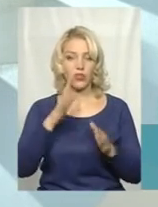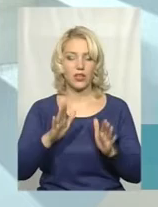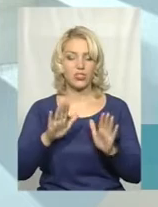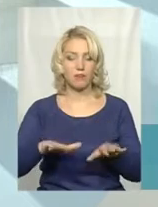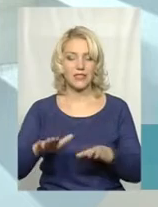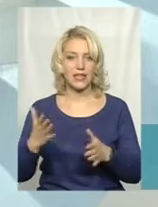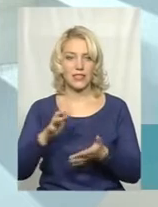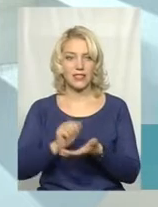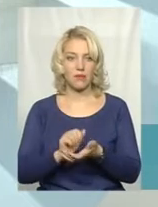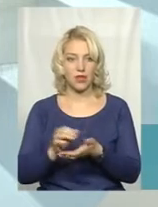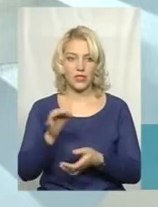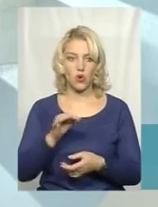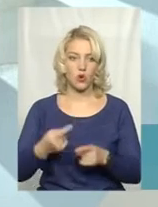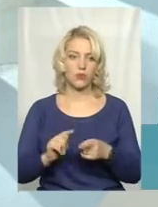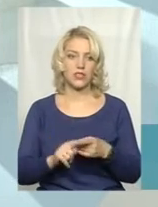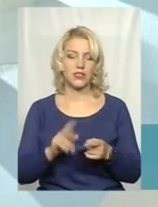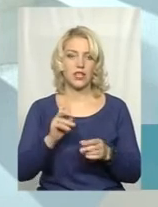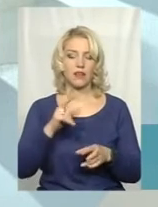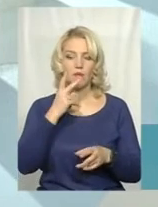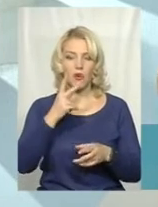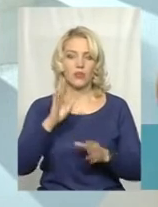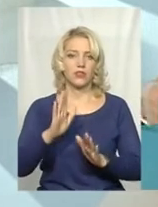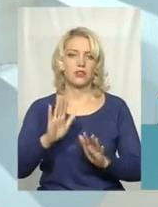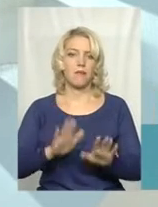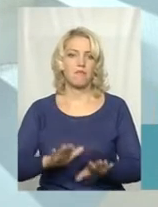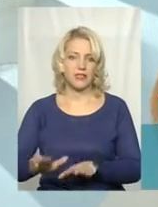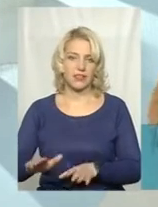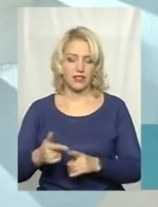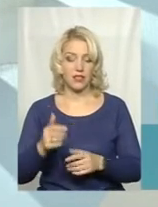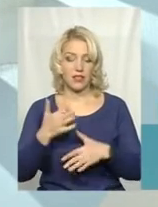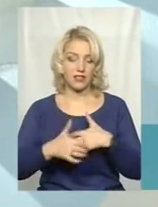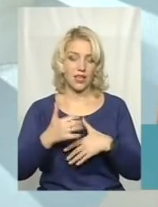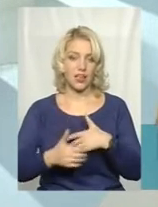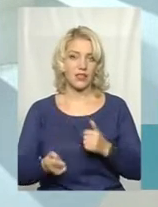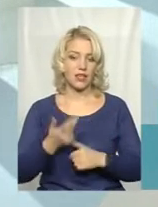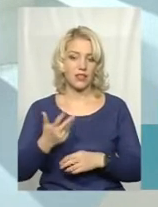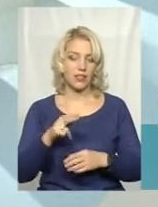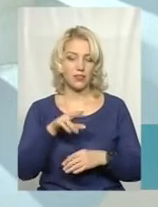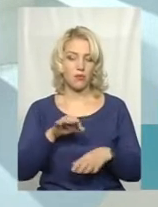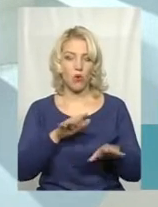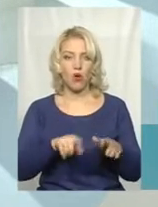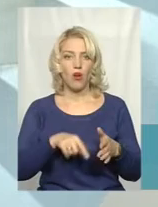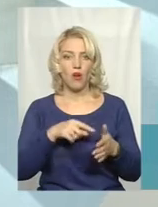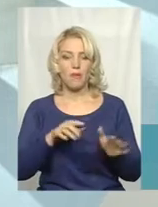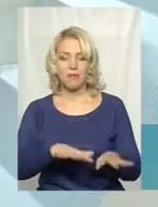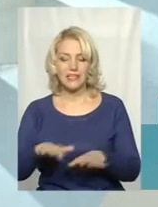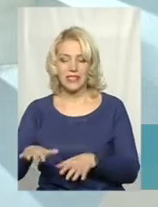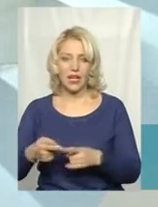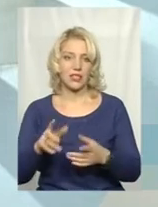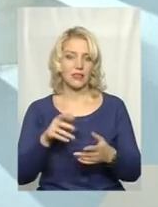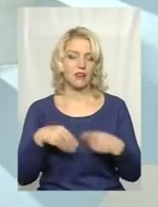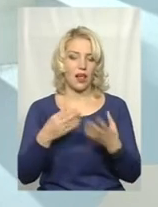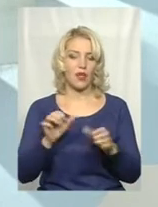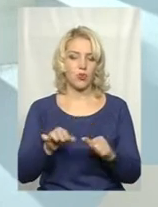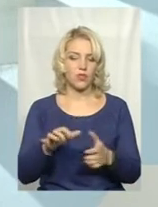займає область. Оці цифри, вона відближає місце. І, відповідно, середня кількість по місцях дала нам можливість зайняти